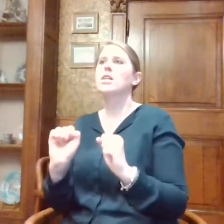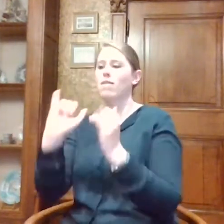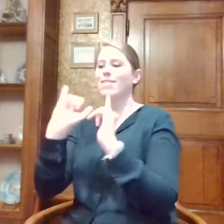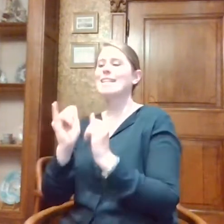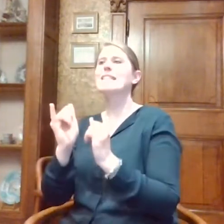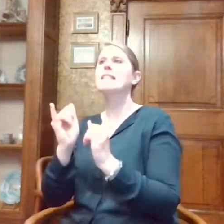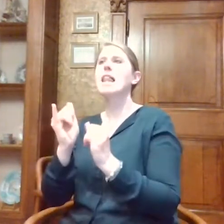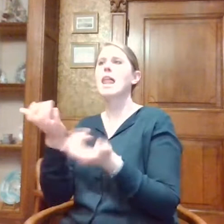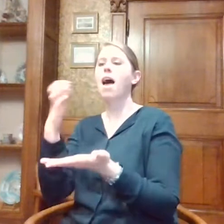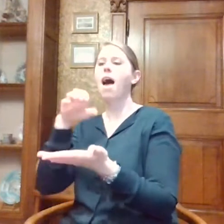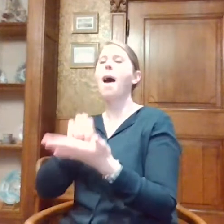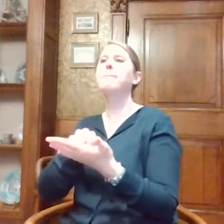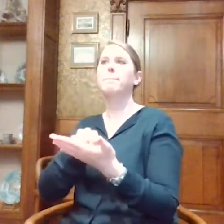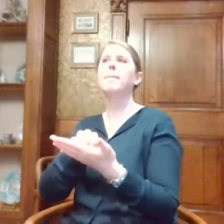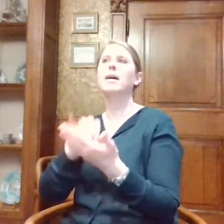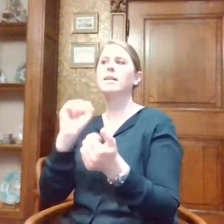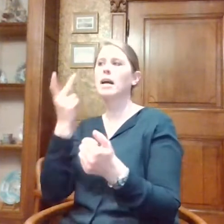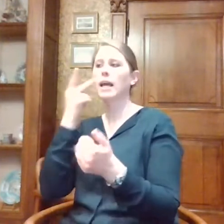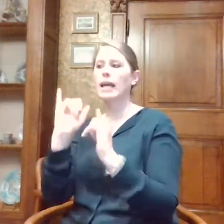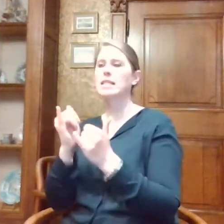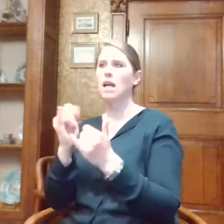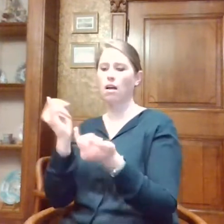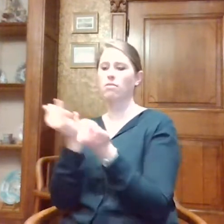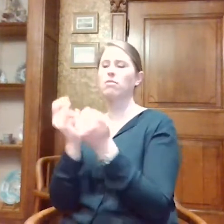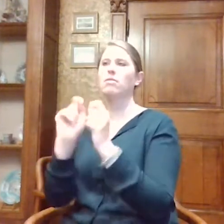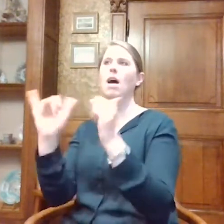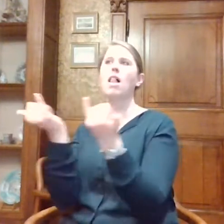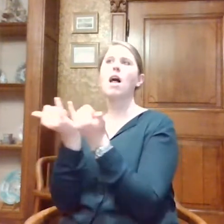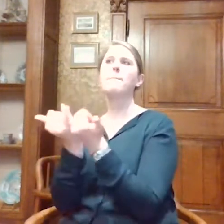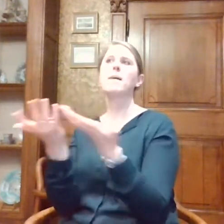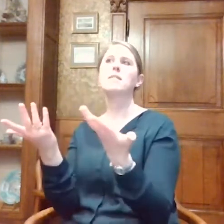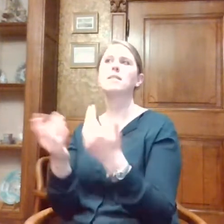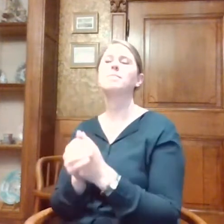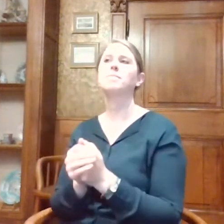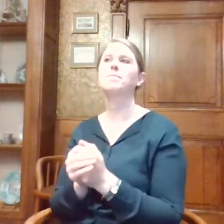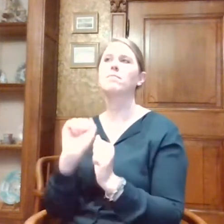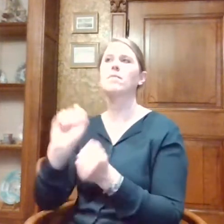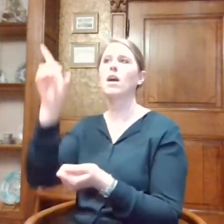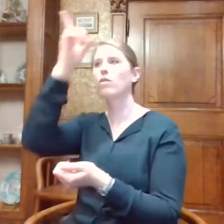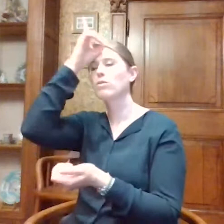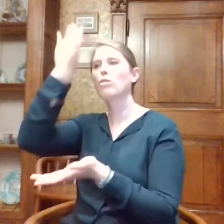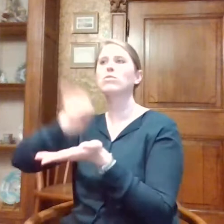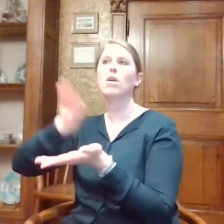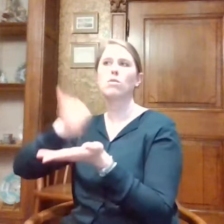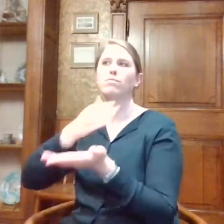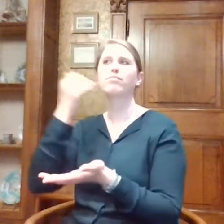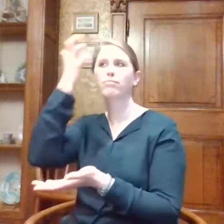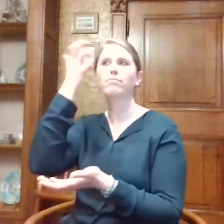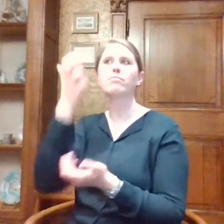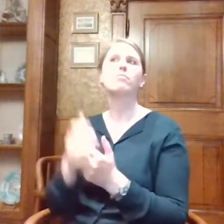je instellingen van de erfgoedapp gewoon de taal veranderen en dan ga je de Duitse kunnen downloaden. Dat is geen enkel probleem.